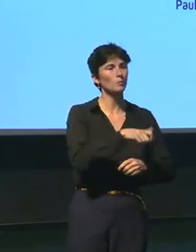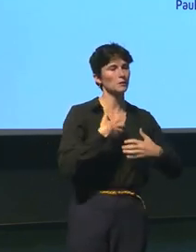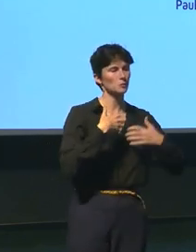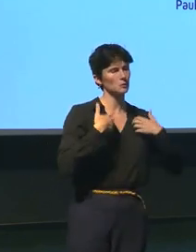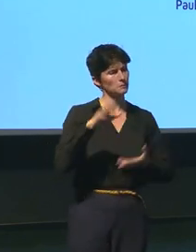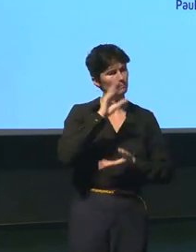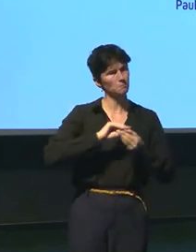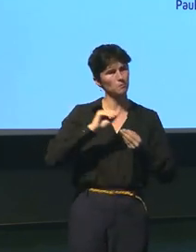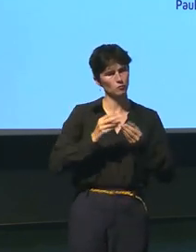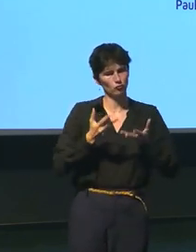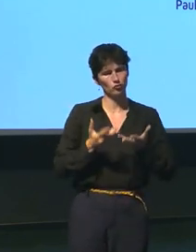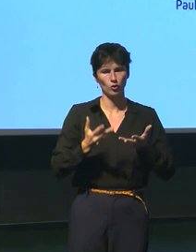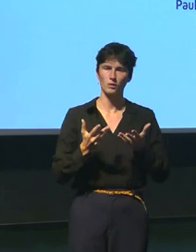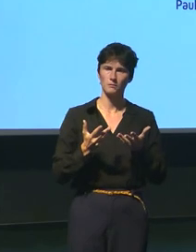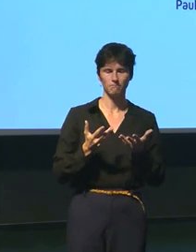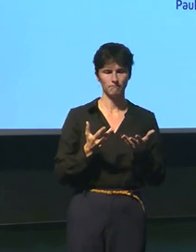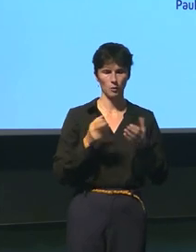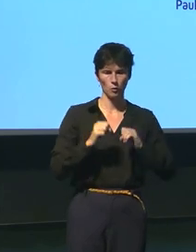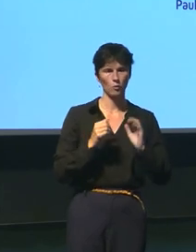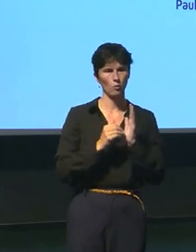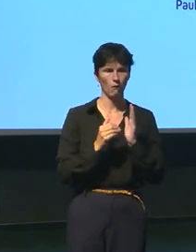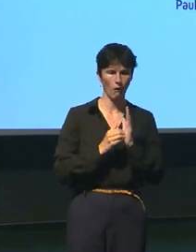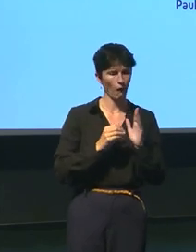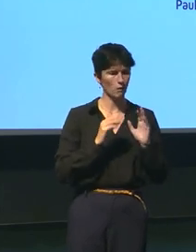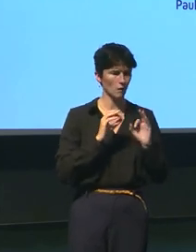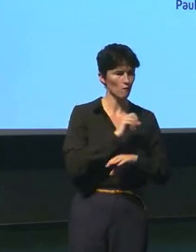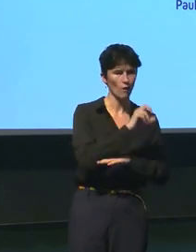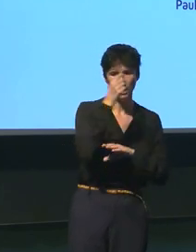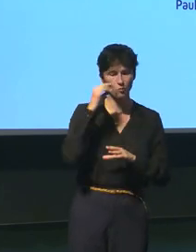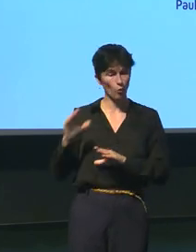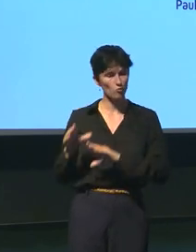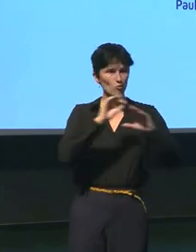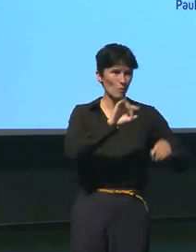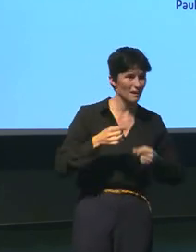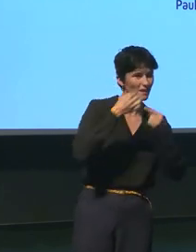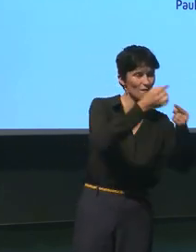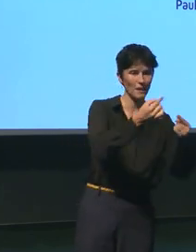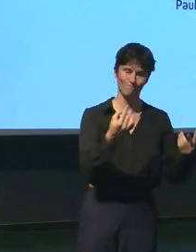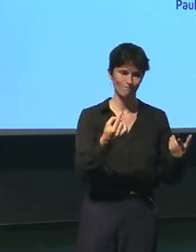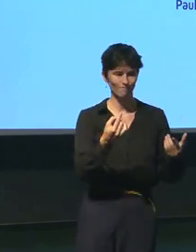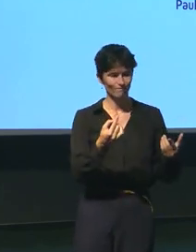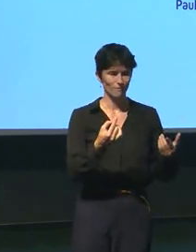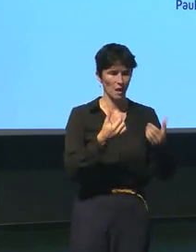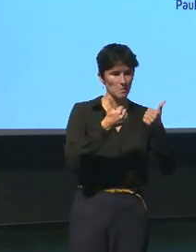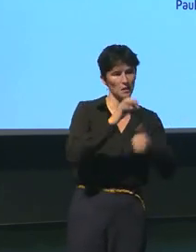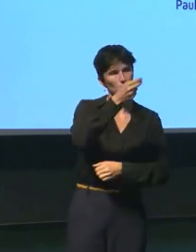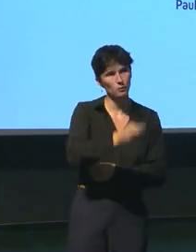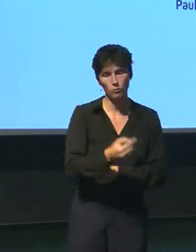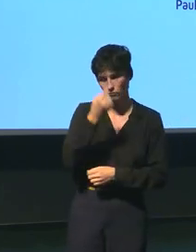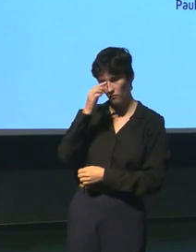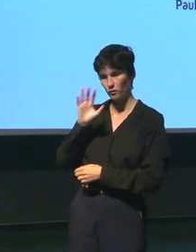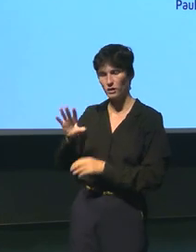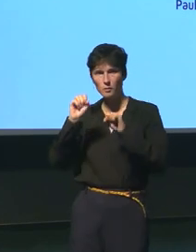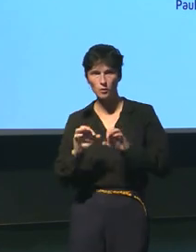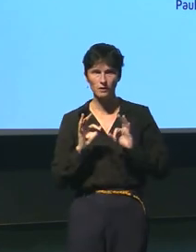est-ce que c'était encore raisonnable pour elle de voyager beaucoup pour aller sur place qu'est-ce que qu'est-ce que vous en pensez vous de l'action de